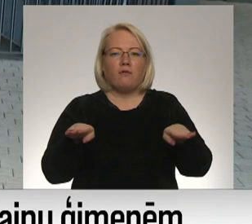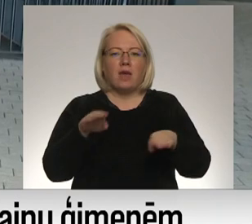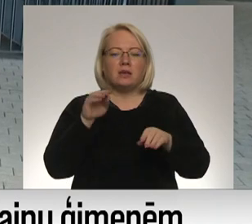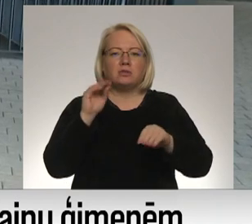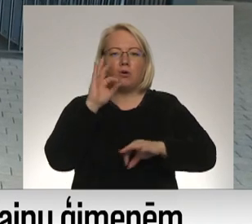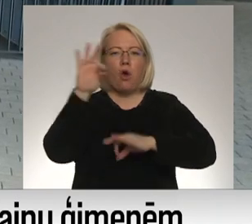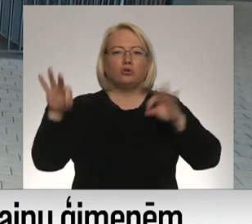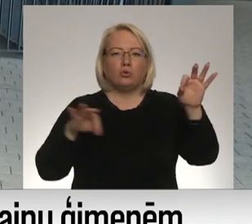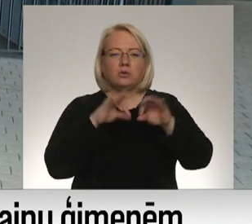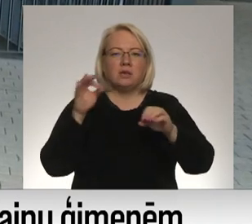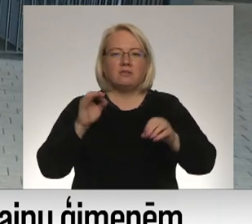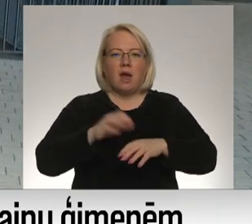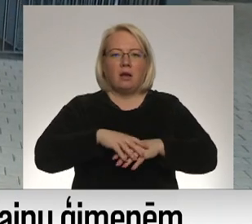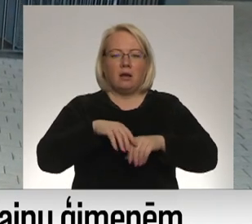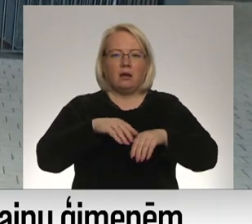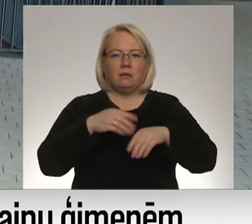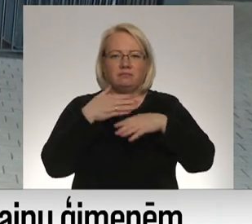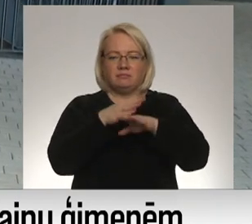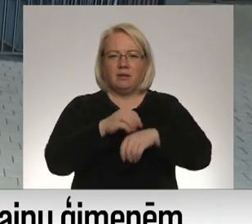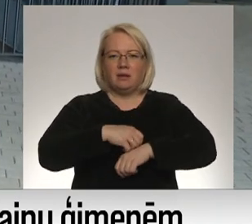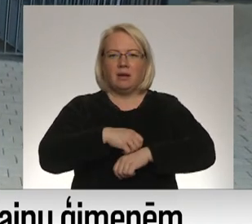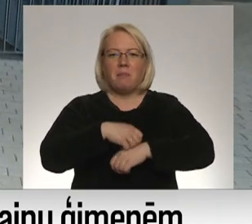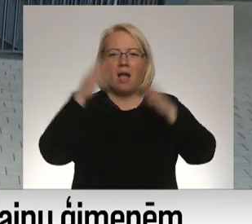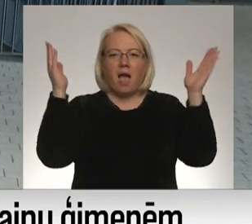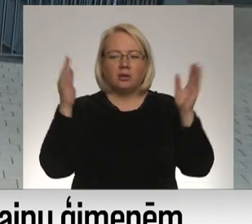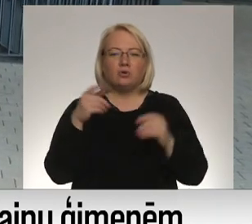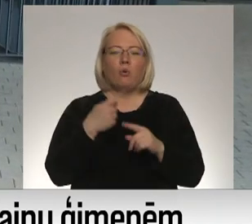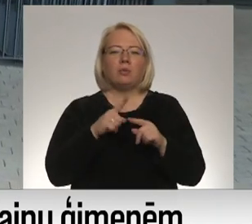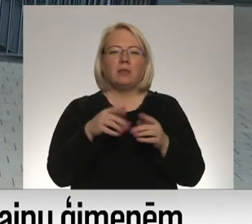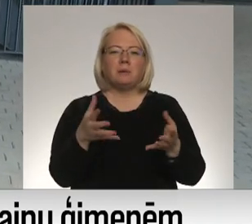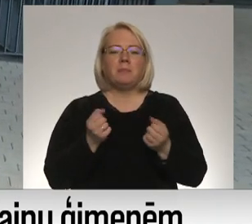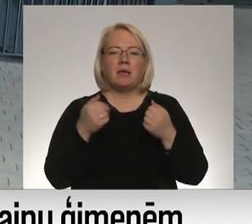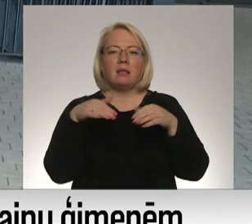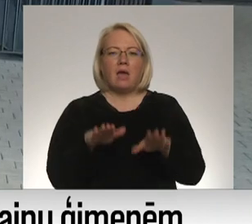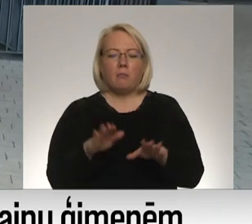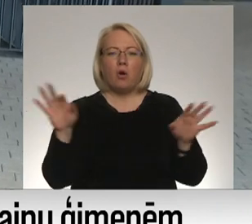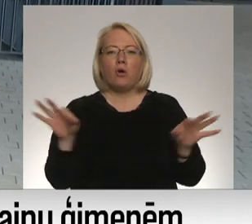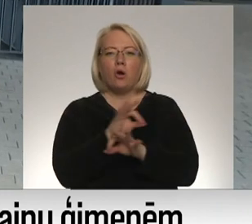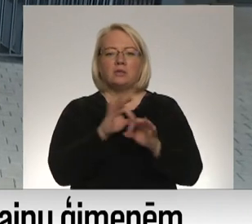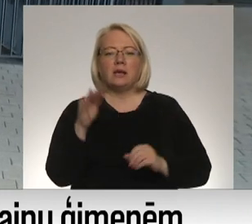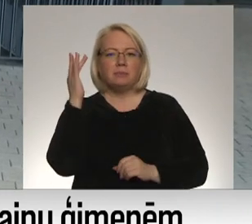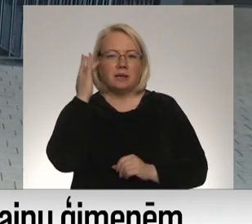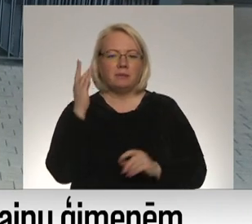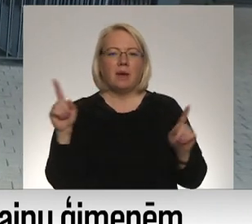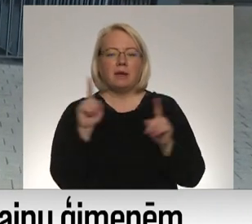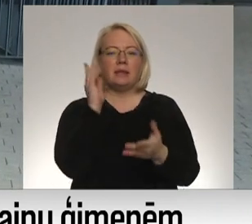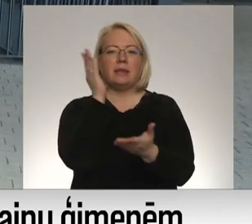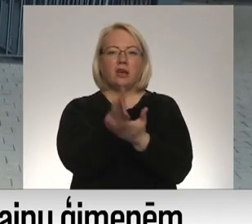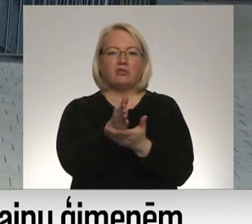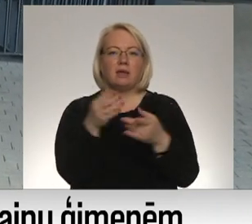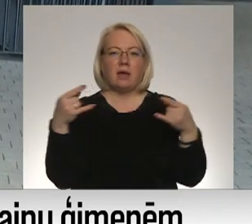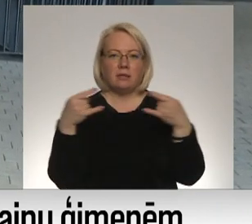teikt, var aiznest pa gaisu. Ir pieņemts lēmums, ka koncerts principā ir tiešraidē